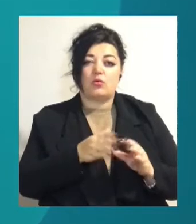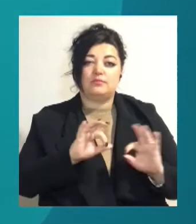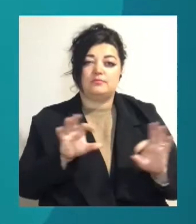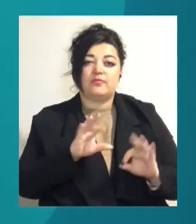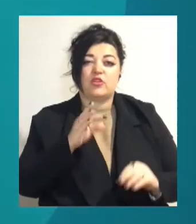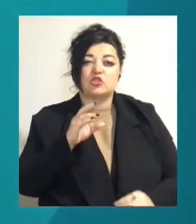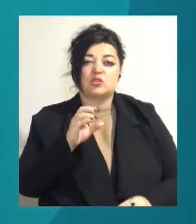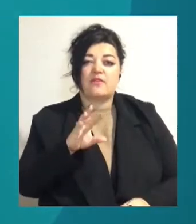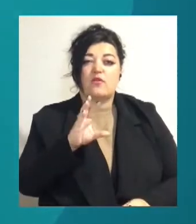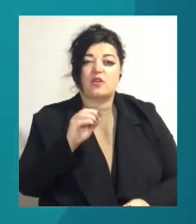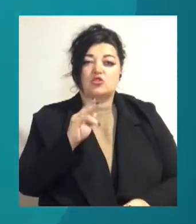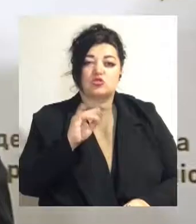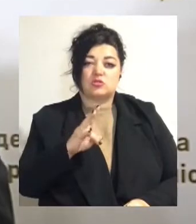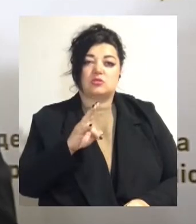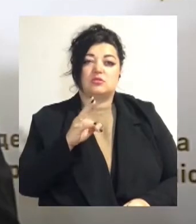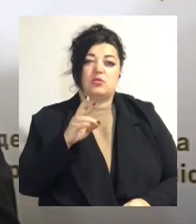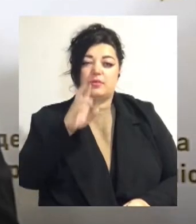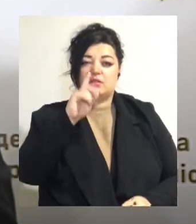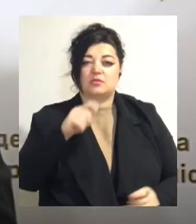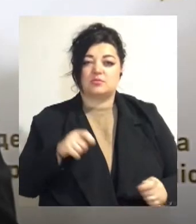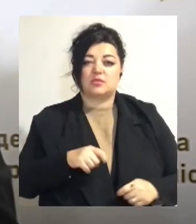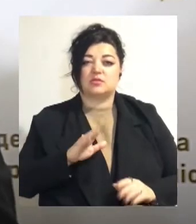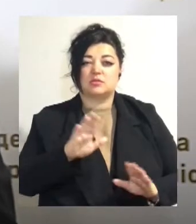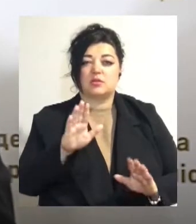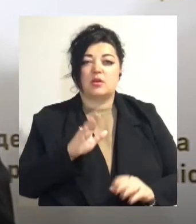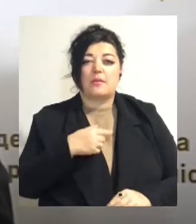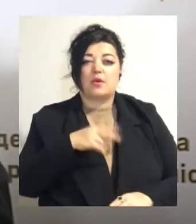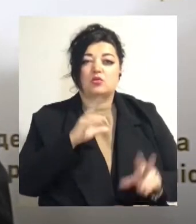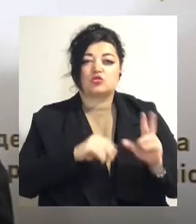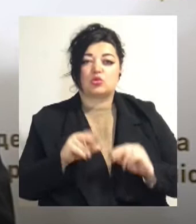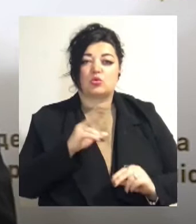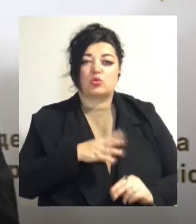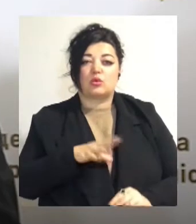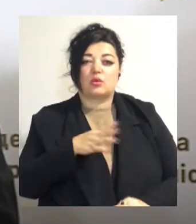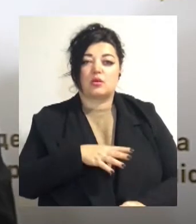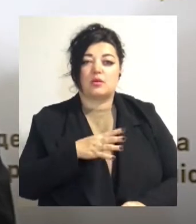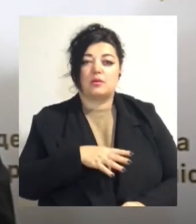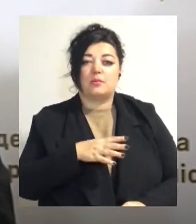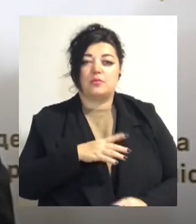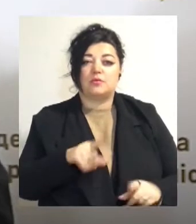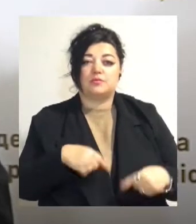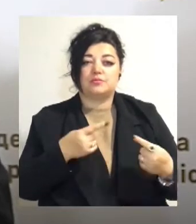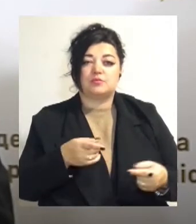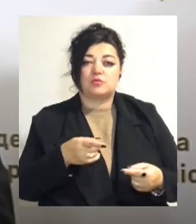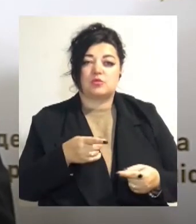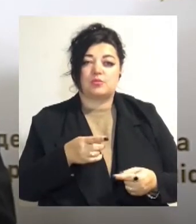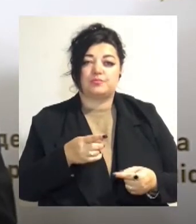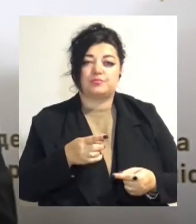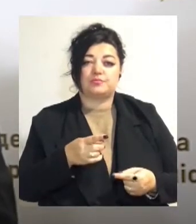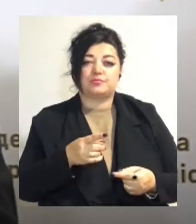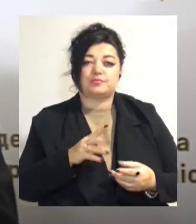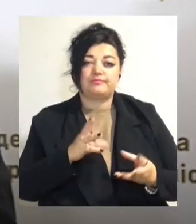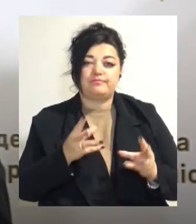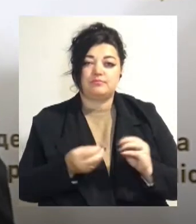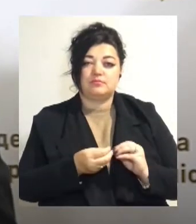заступник голови Одеської облдержадміністрації. Ми очікуємо того, щоб погодні умови, вони покращились, і